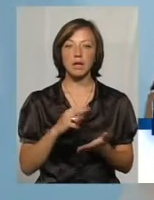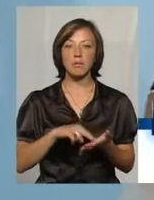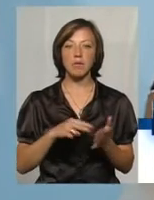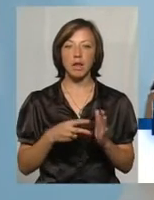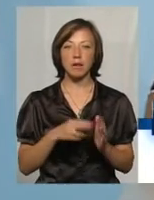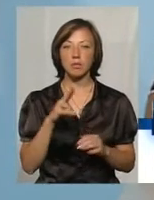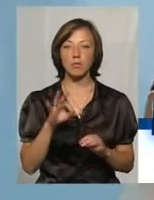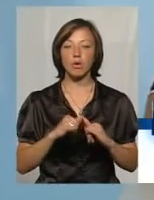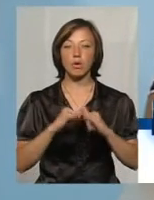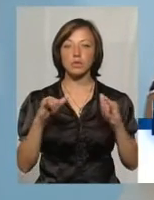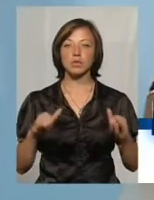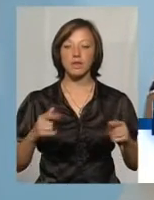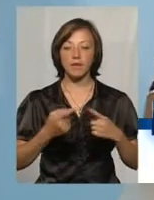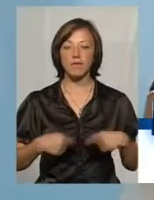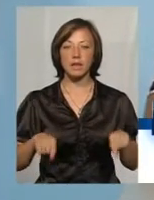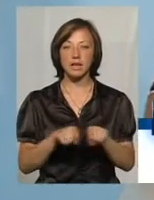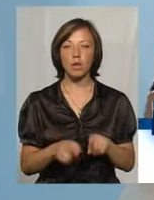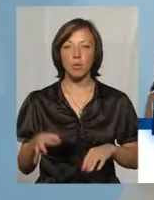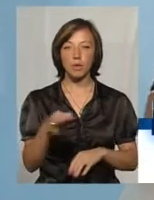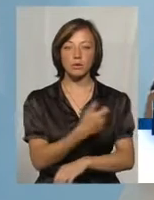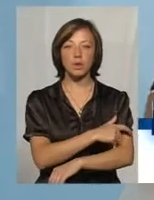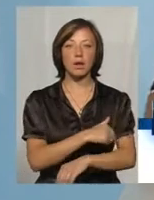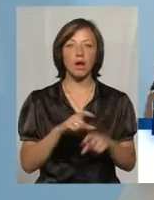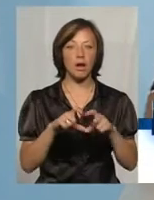розширенню діалізного відділення Хмельницької обласної лікарні.